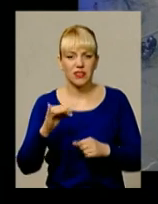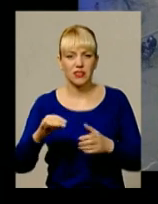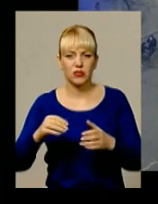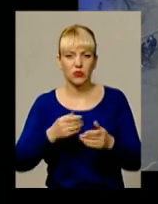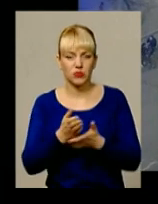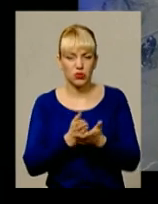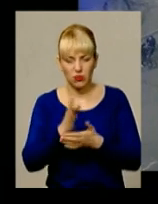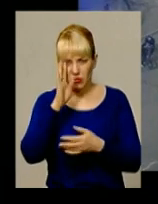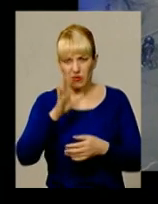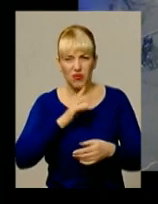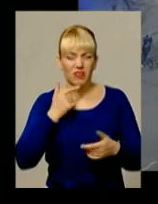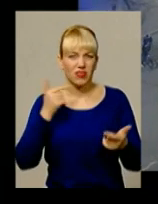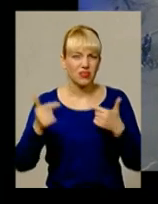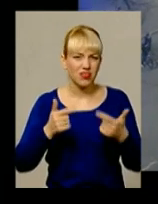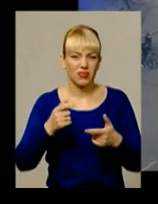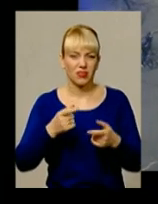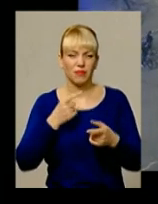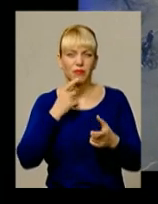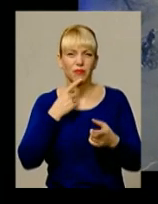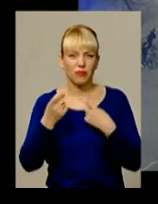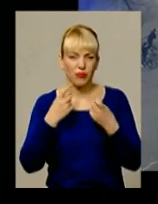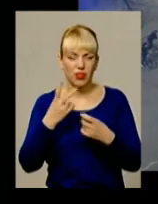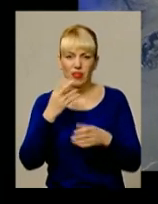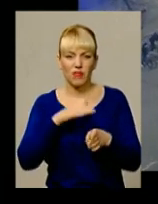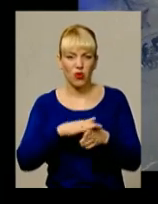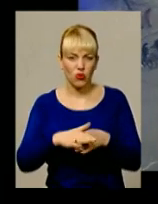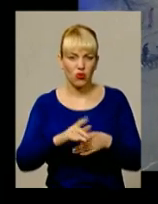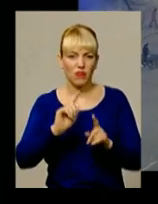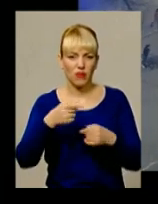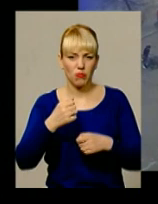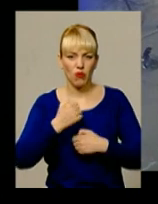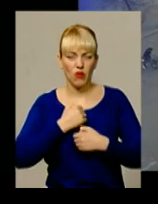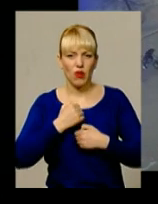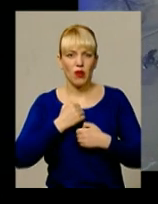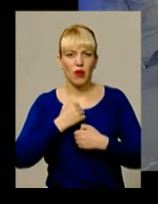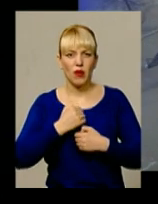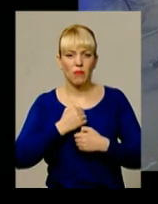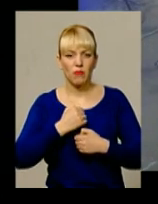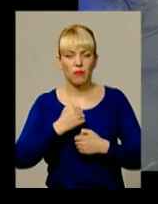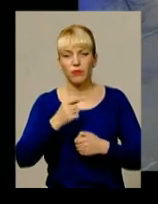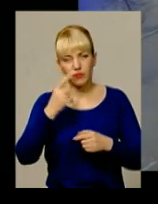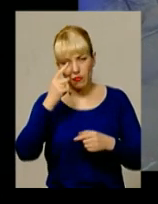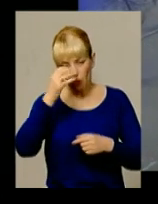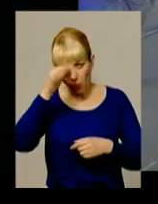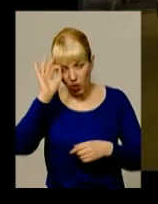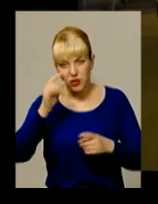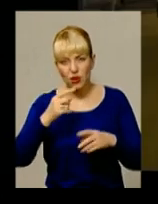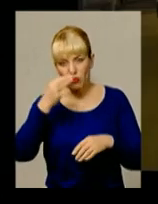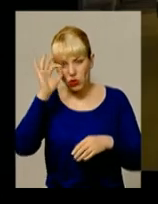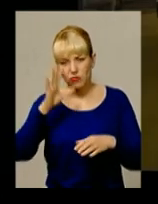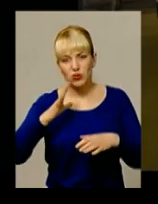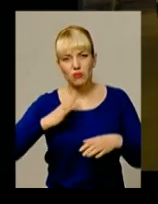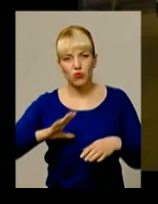неадекватно, лаявся, не виконував вимоги патрульних та погрожував своїм вищим званням підполковника. Тож поліцейські змушені були